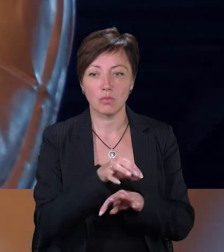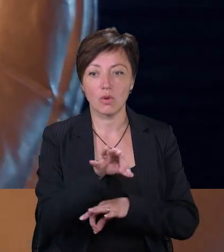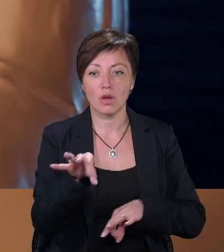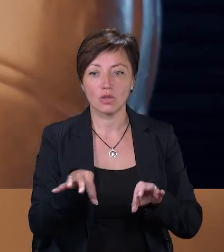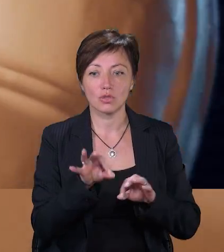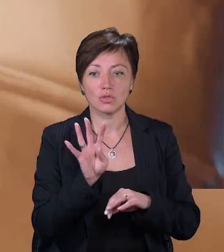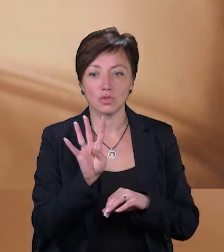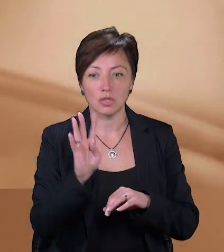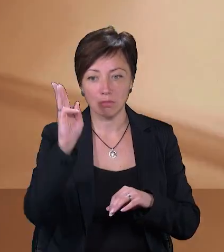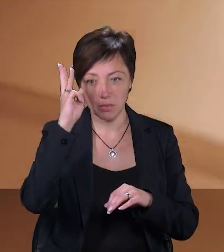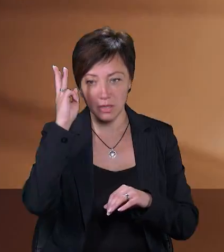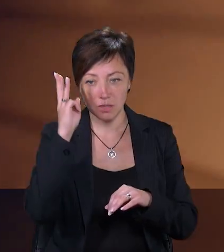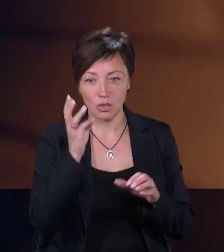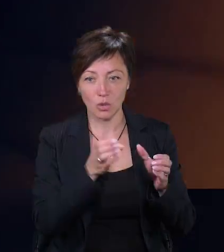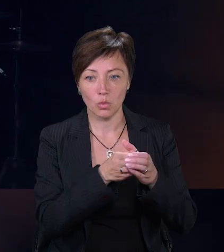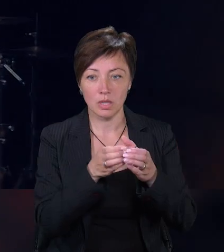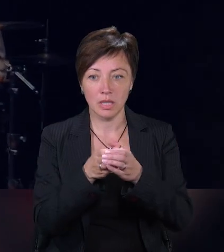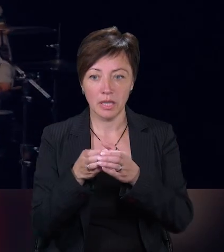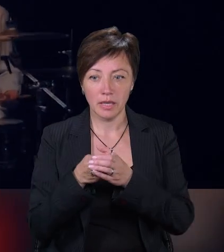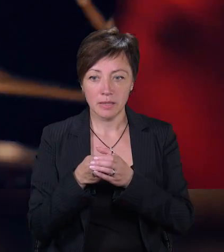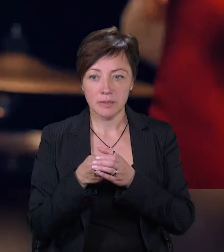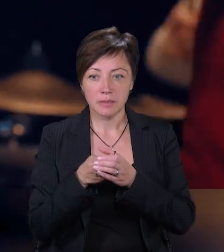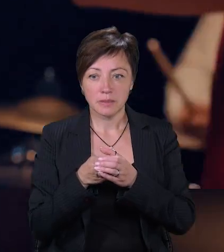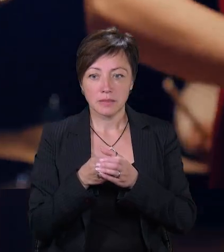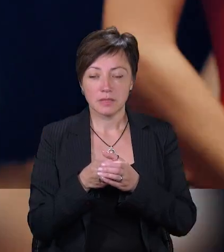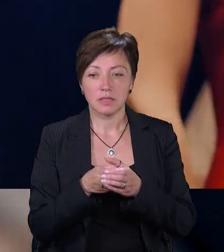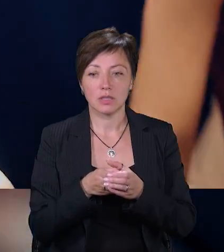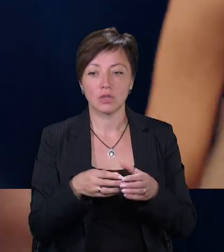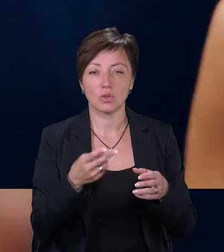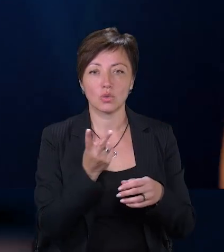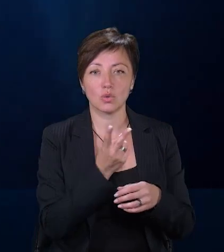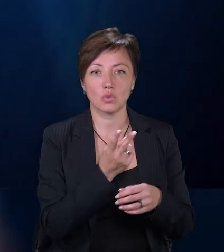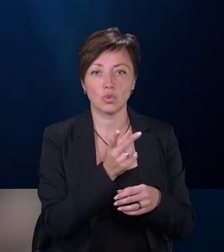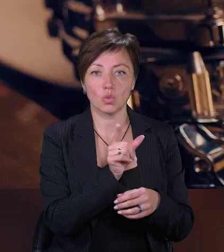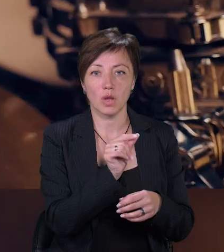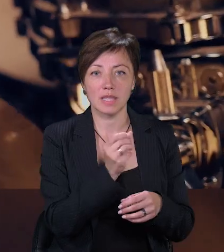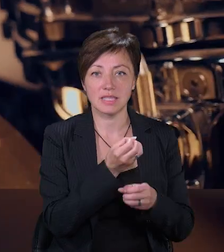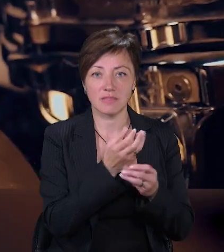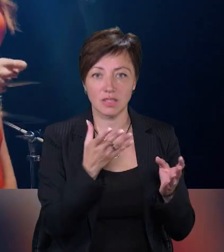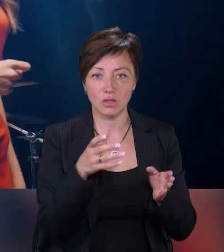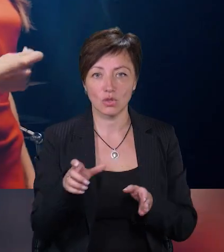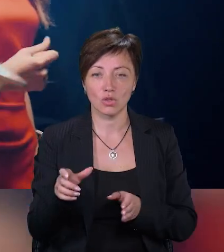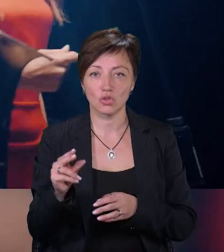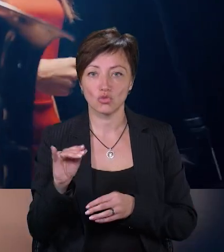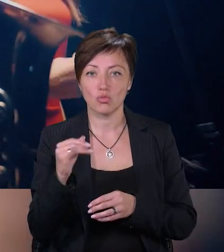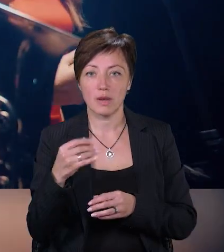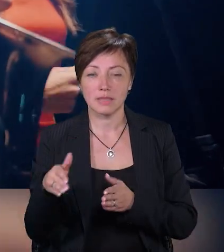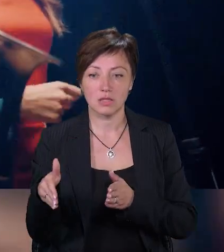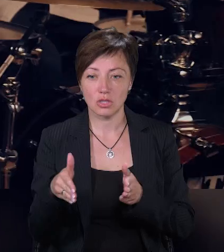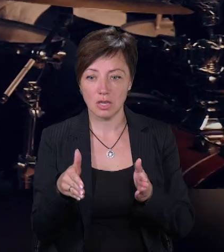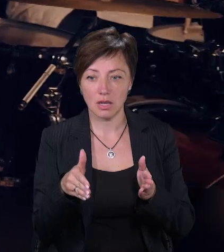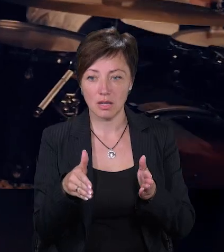чотири хмельницьких гурти. Дует «Світло», гурт «Чумацький шлях»,